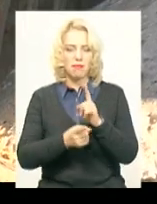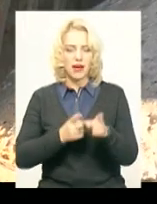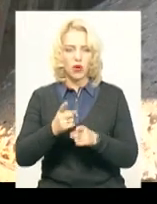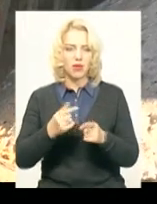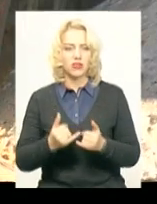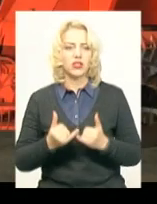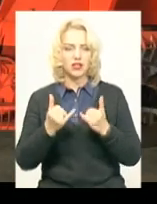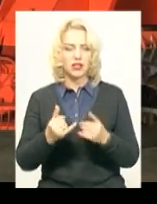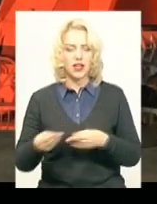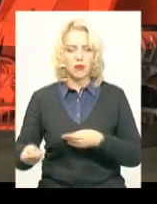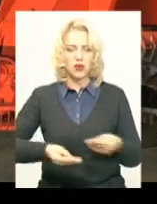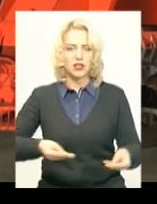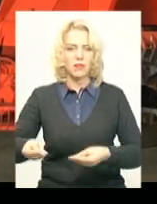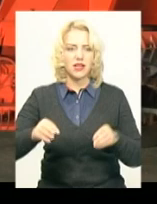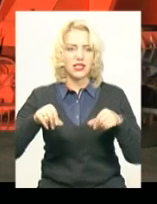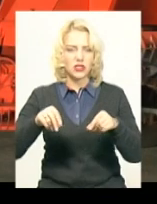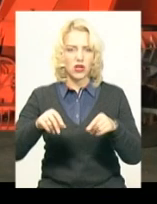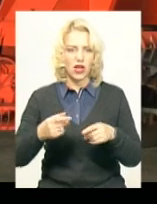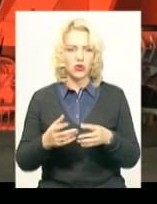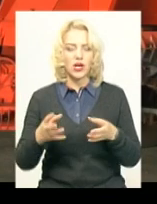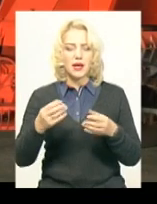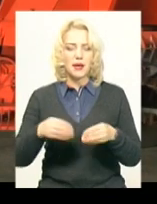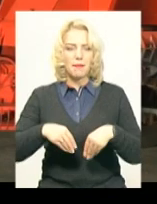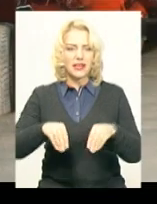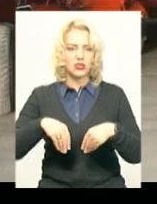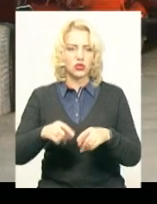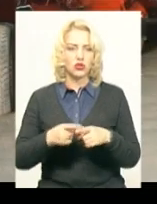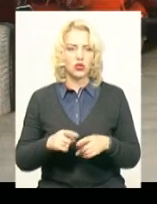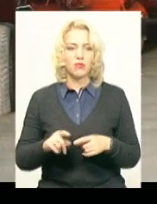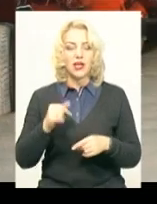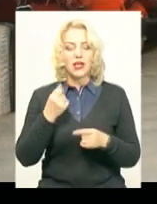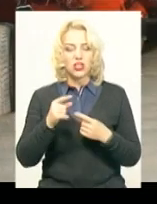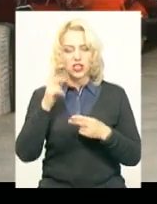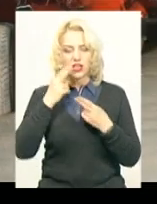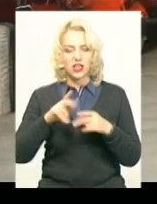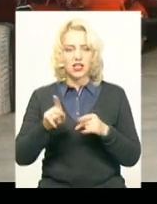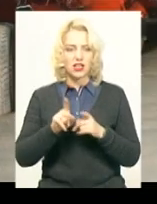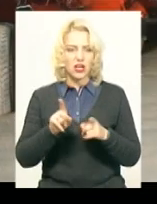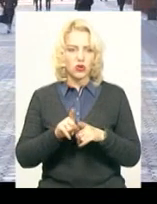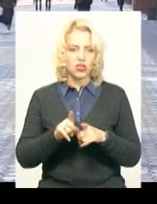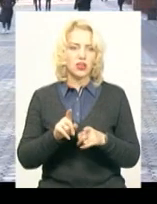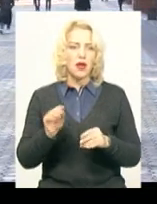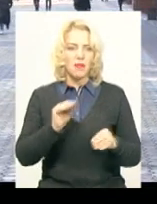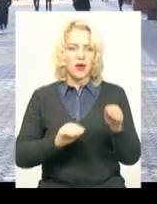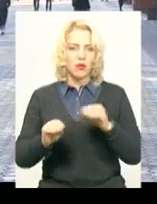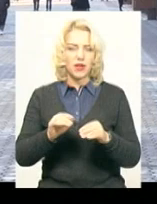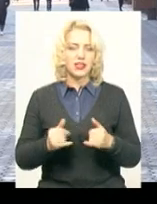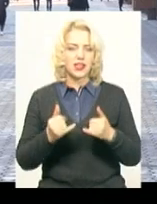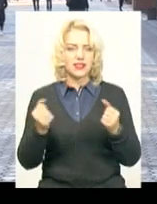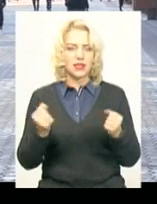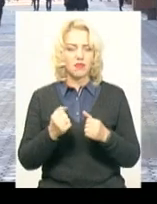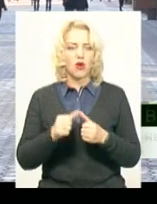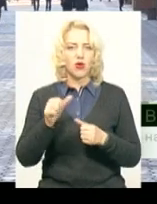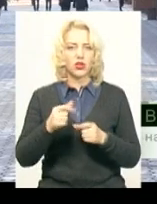соляно-піщаною сумішчю. Нині завершені всі роботи з асфальтування, тож інша техніка також переобладнана до зими. Окрім того, в кожному